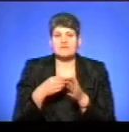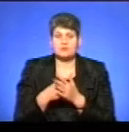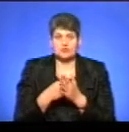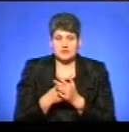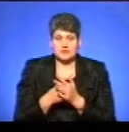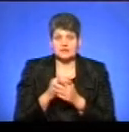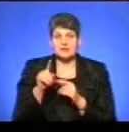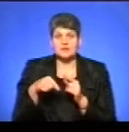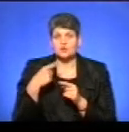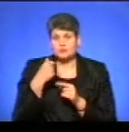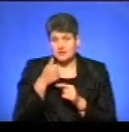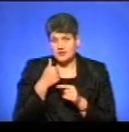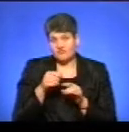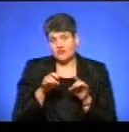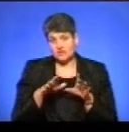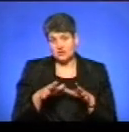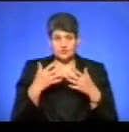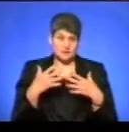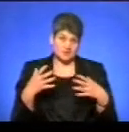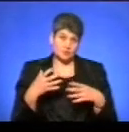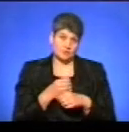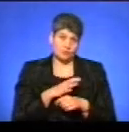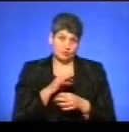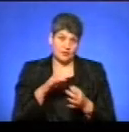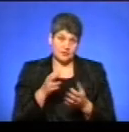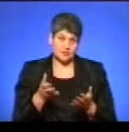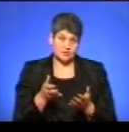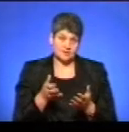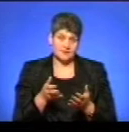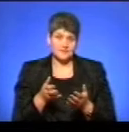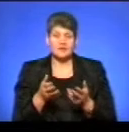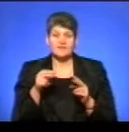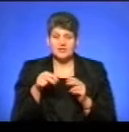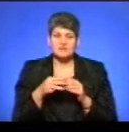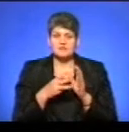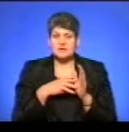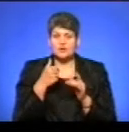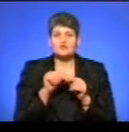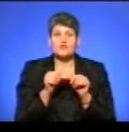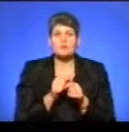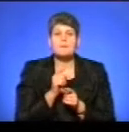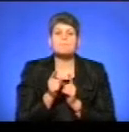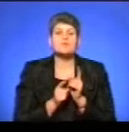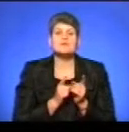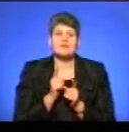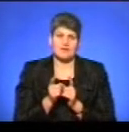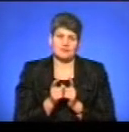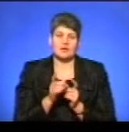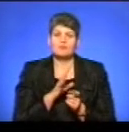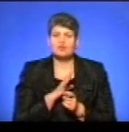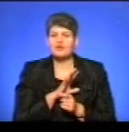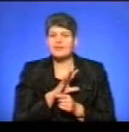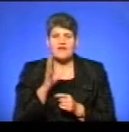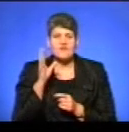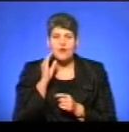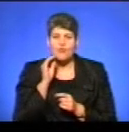Тобто в наступному році вирішили, що треба скоротити, бо були надлишки, В 2018 році формула помінялася, і було не враховано